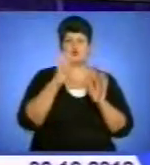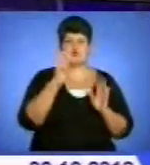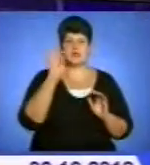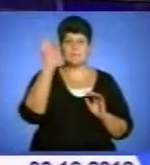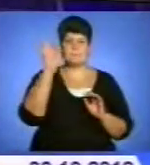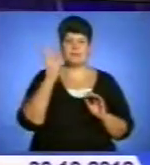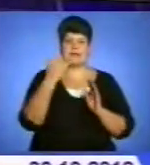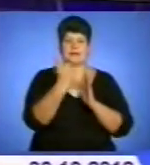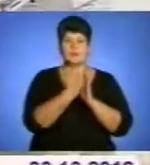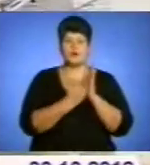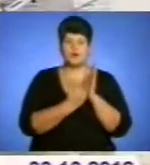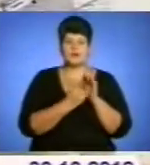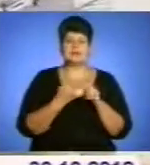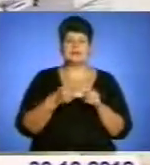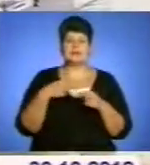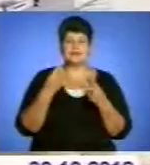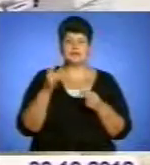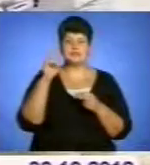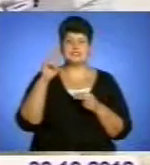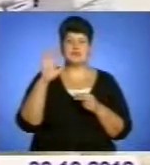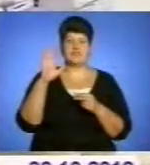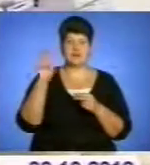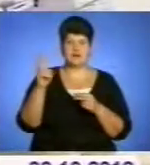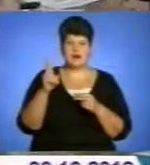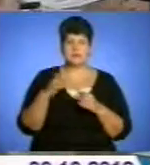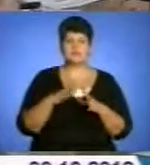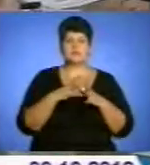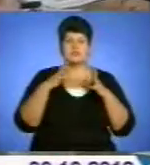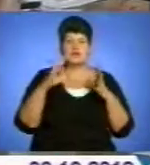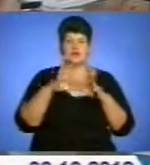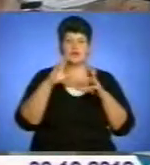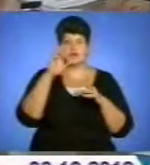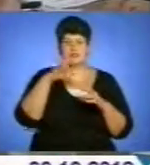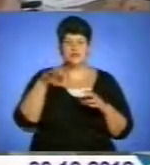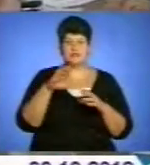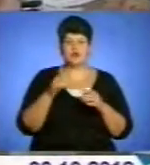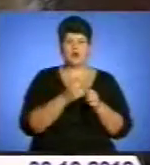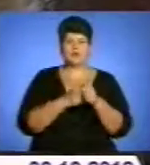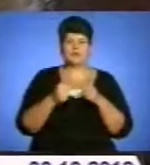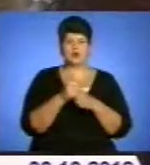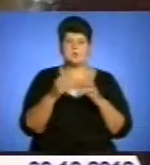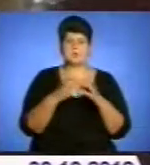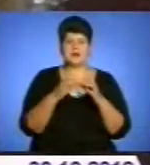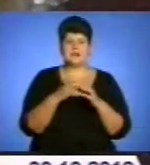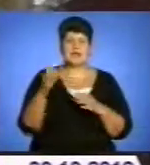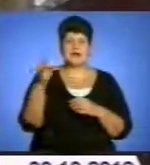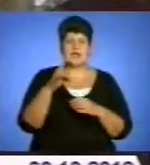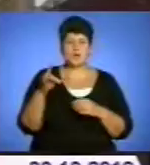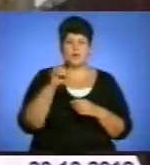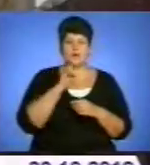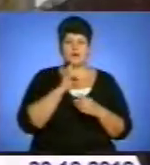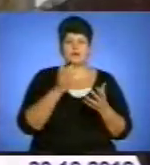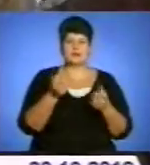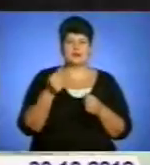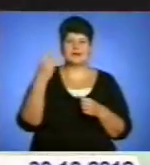протоколів. За даними ЦВК, по загальнодержавному багатомандатному виборчому округу лідерує партія регіонів, яка поки що набрала 30